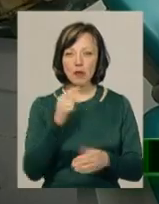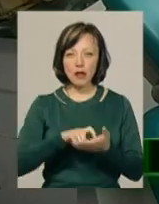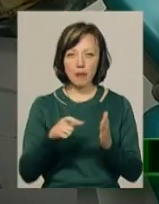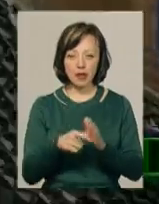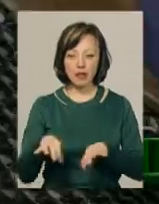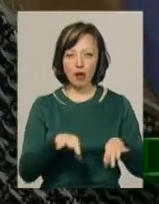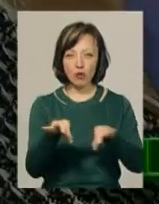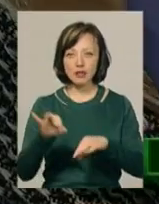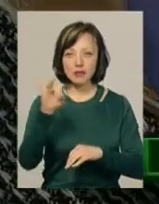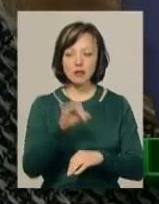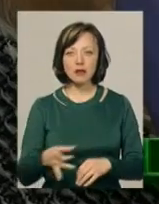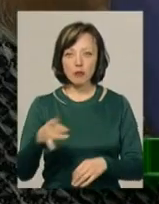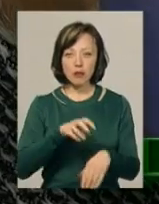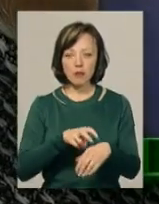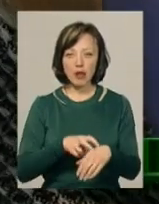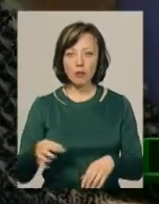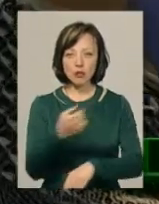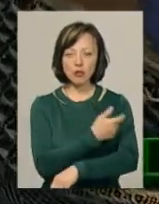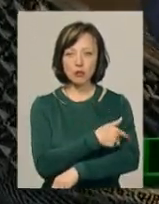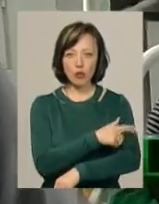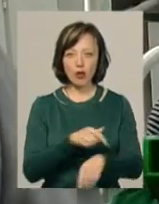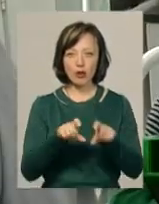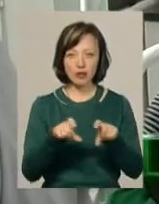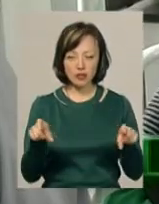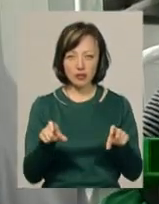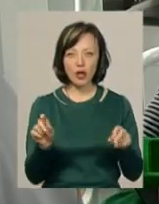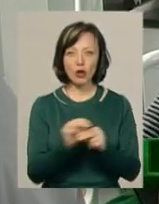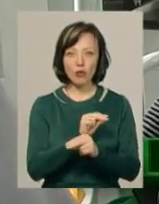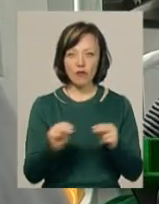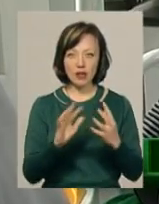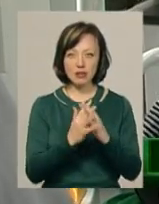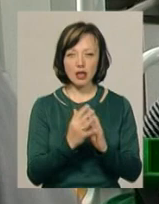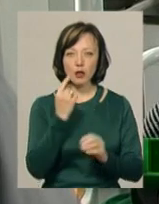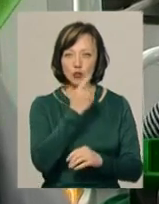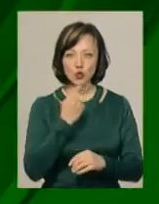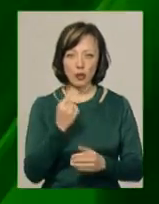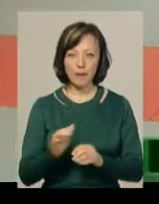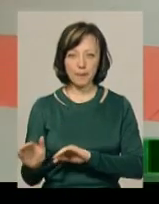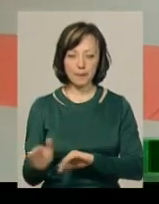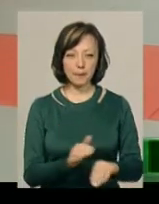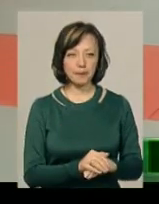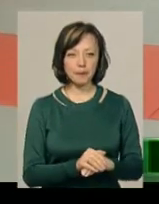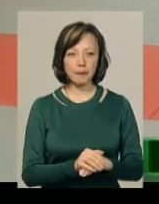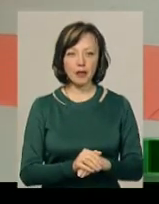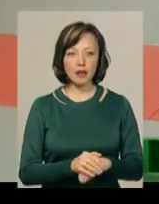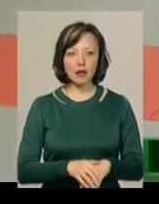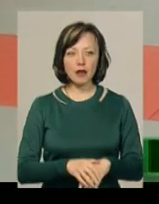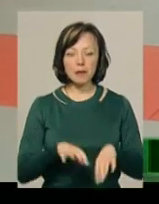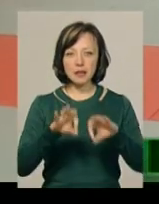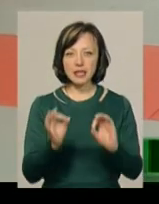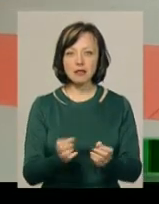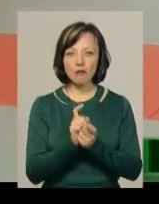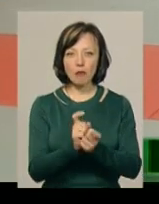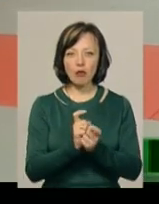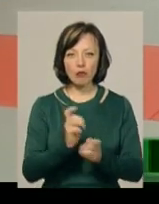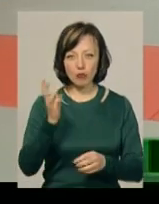колесах. В Із'яславському районі медики обласної стоматологічної поліклініки лікували селянам зуби. Мистецтво бою покажуть